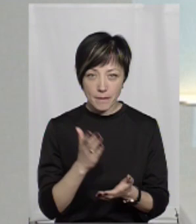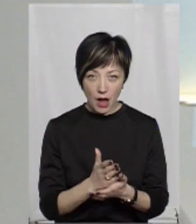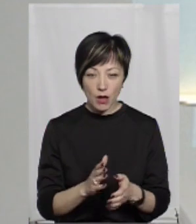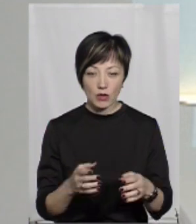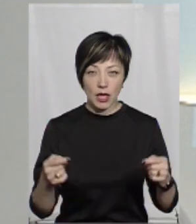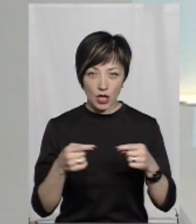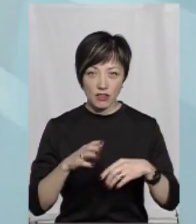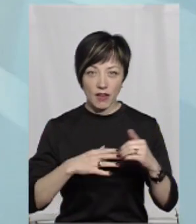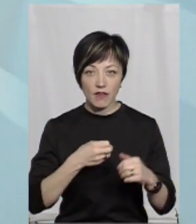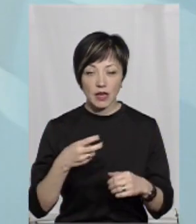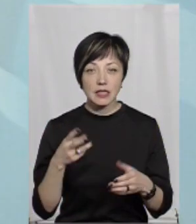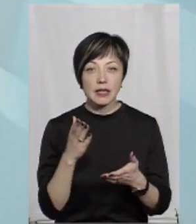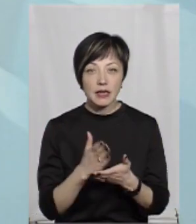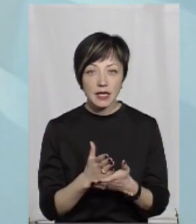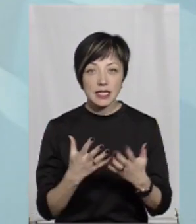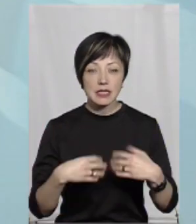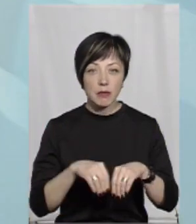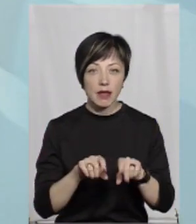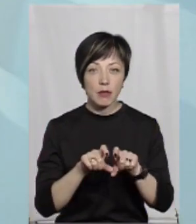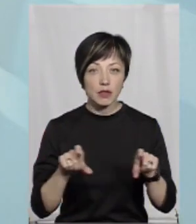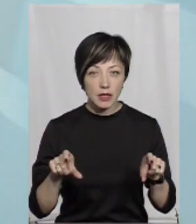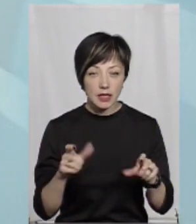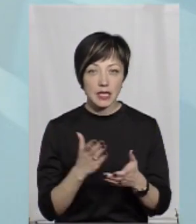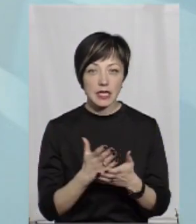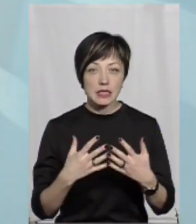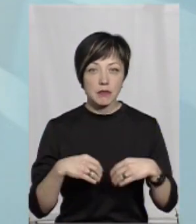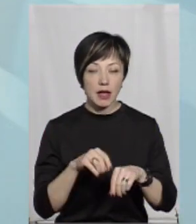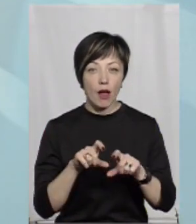кваліфікацію? Лікарі мають, але є сімейна амбулаторія,